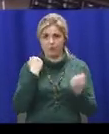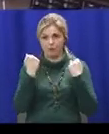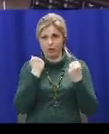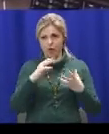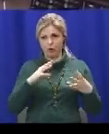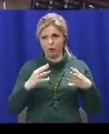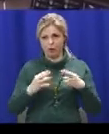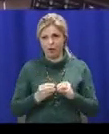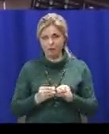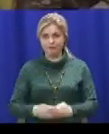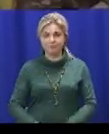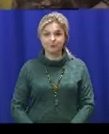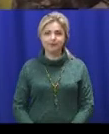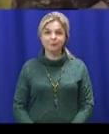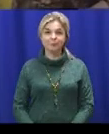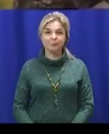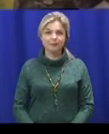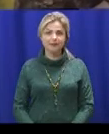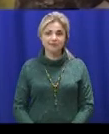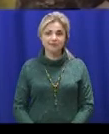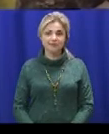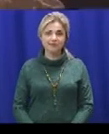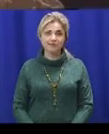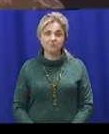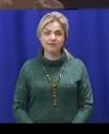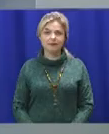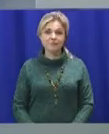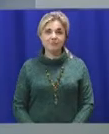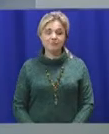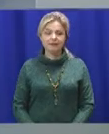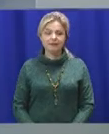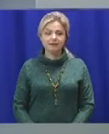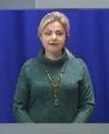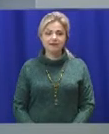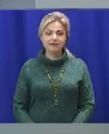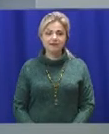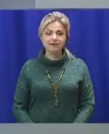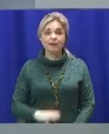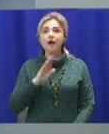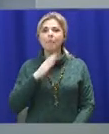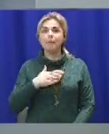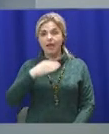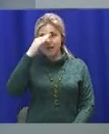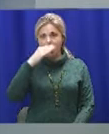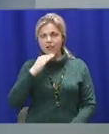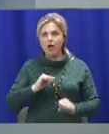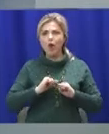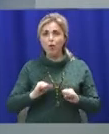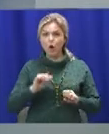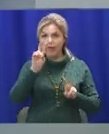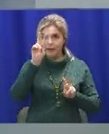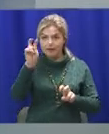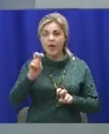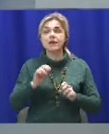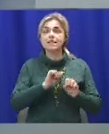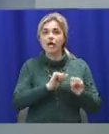Мазурін, Владислав Назаркевич, Ірина Монастирська, Військове телебачення. Мій тато – герой. Захистимо Україну разом.